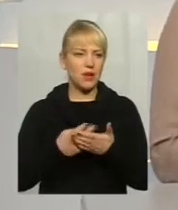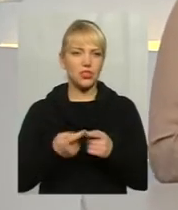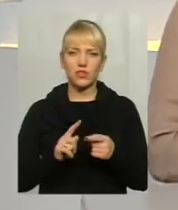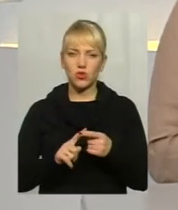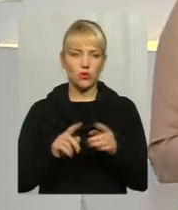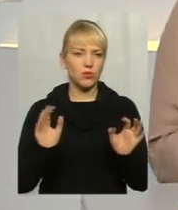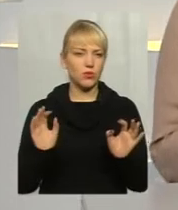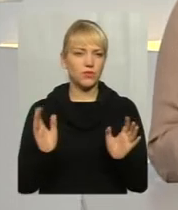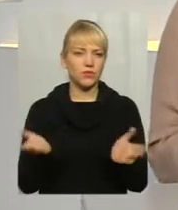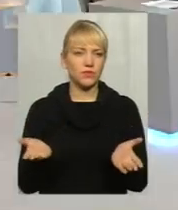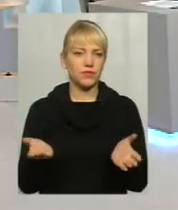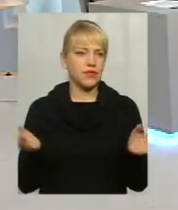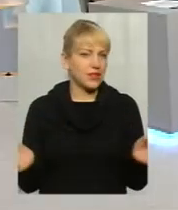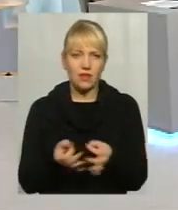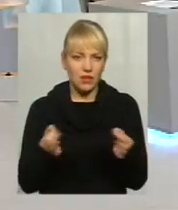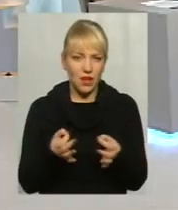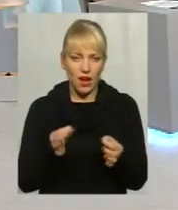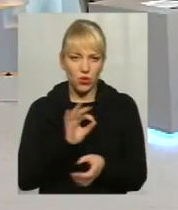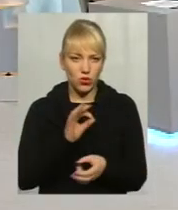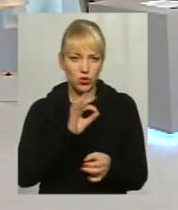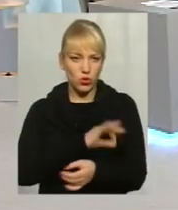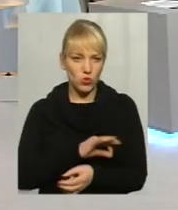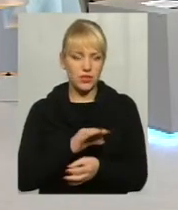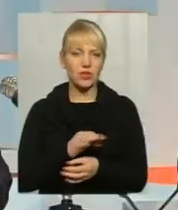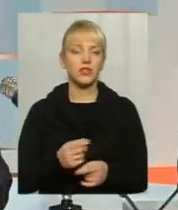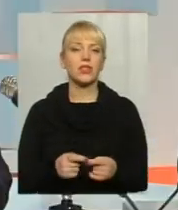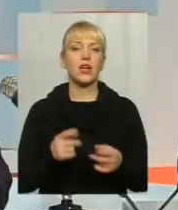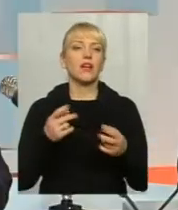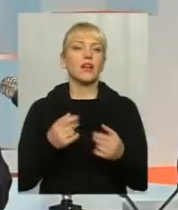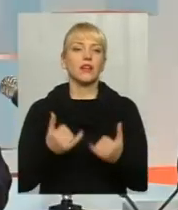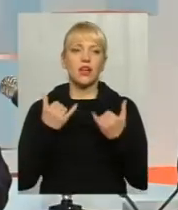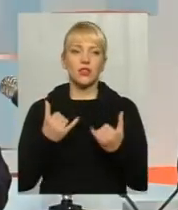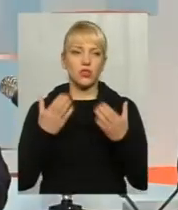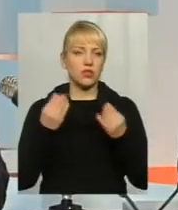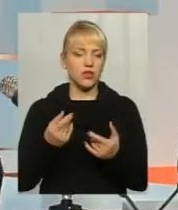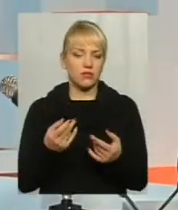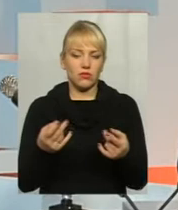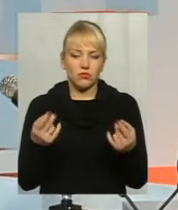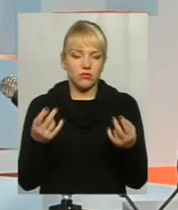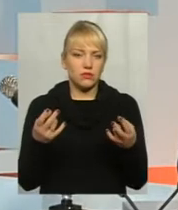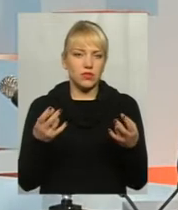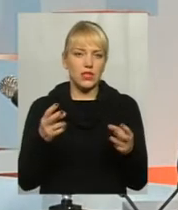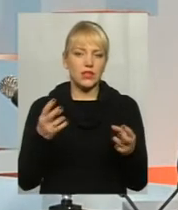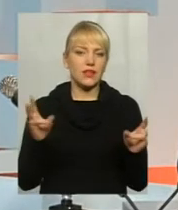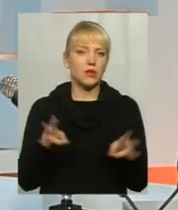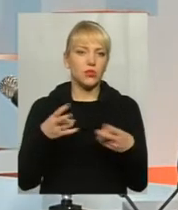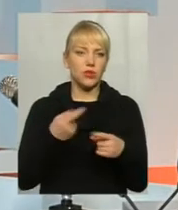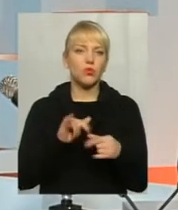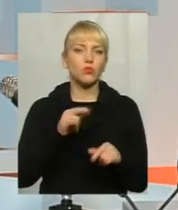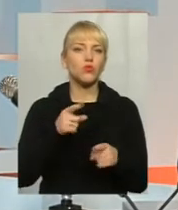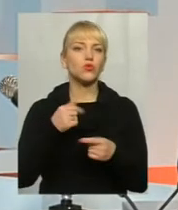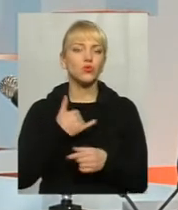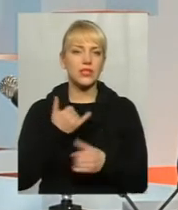ніякої доцільності? На сьогоднішній день жодні доцільності не бачимо, тому що в нас зараз відбувається